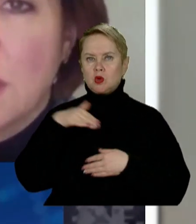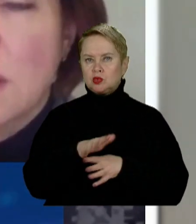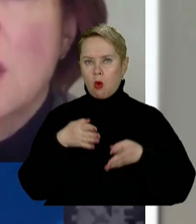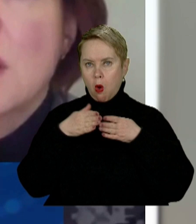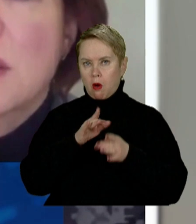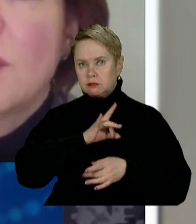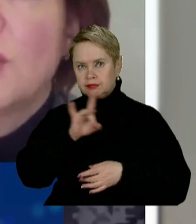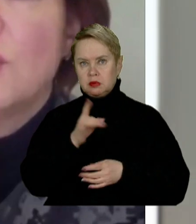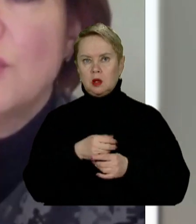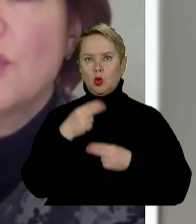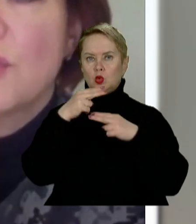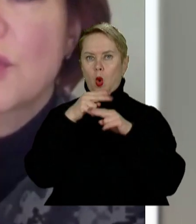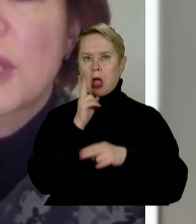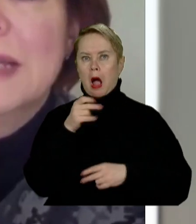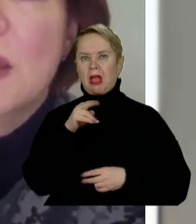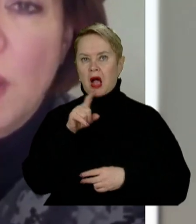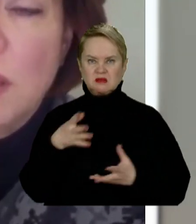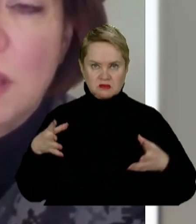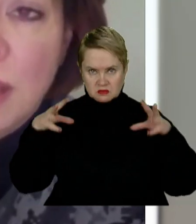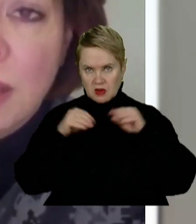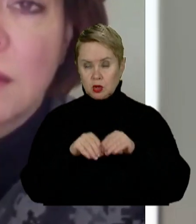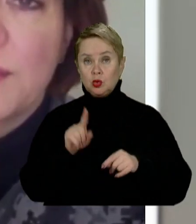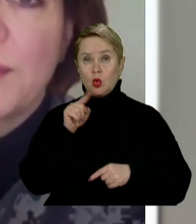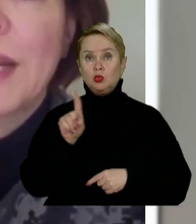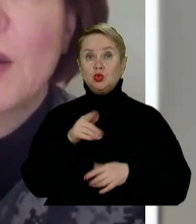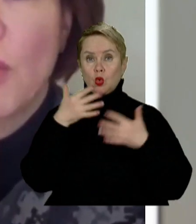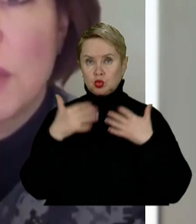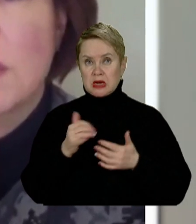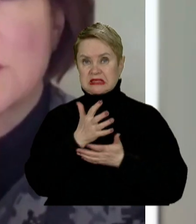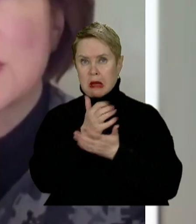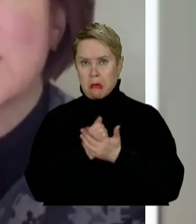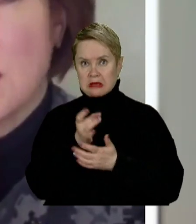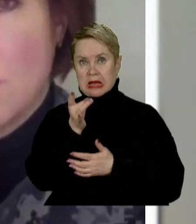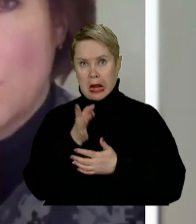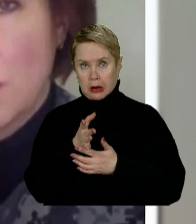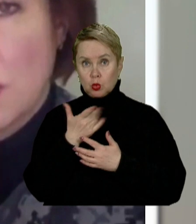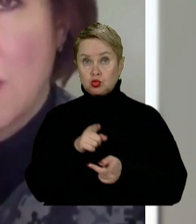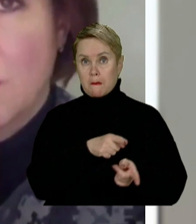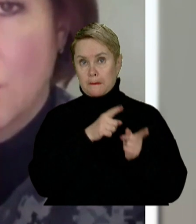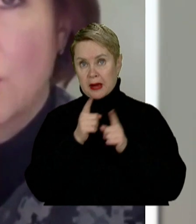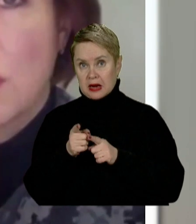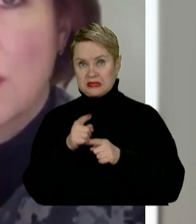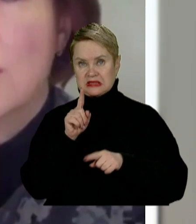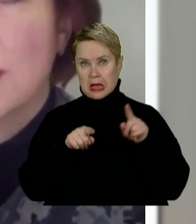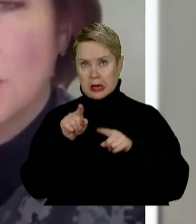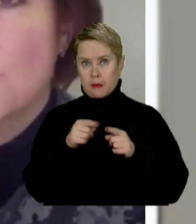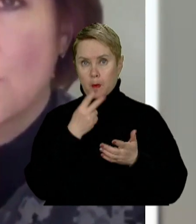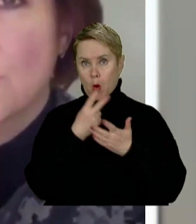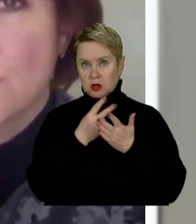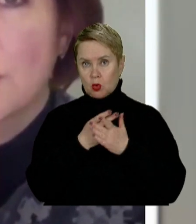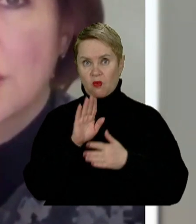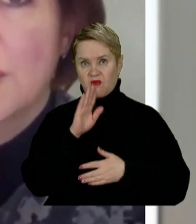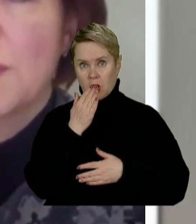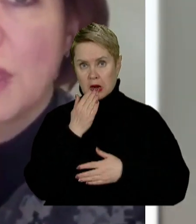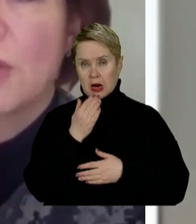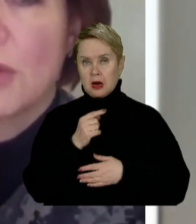обозування, і дрони кемікадзе. Саме тому, що вже запас ракети переходить за деякими показниками у